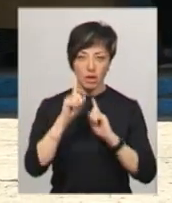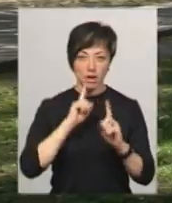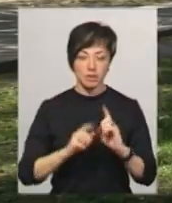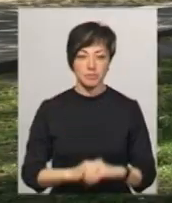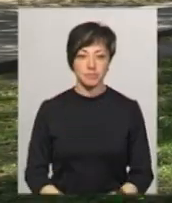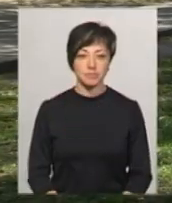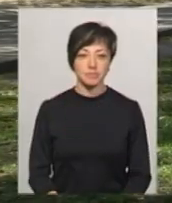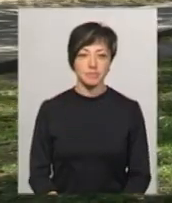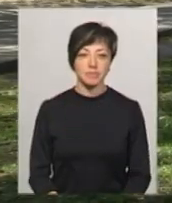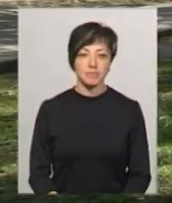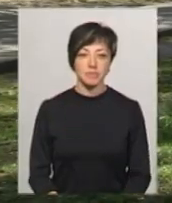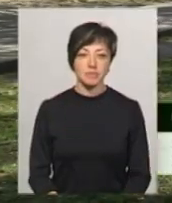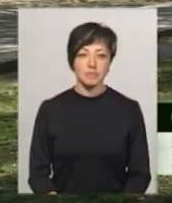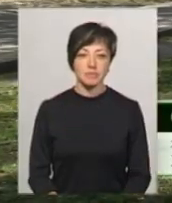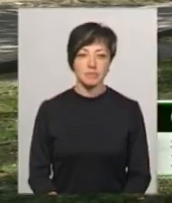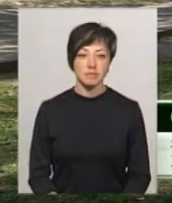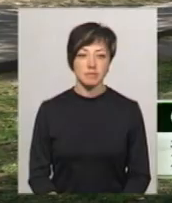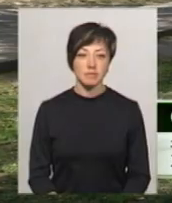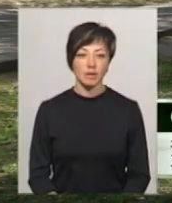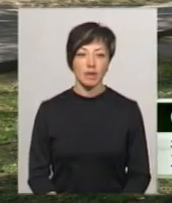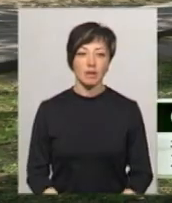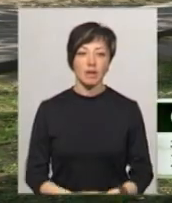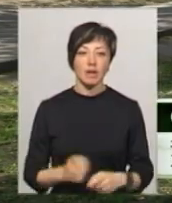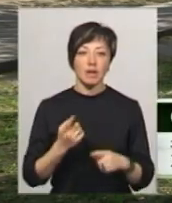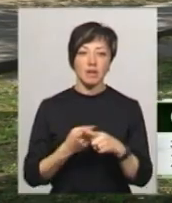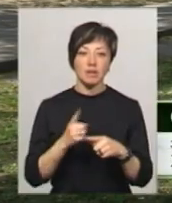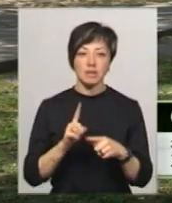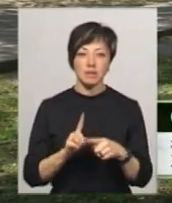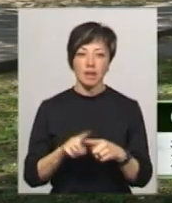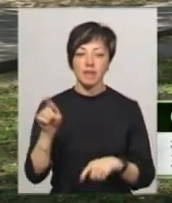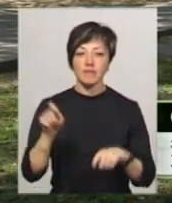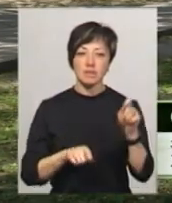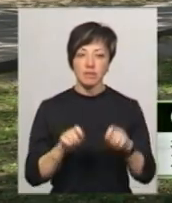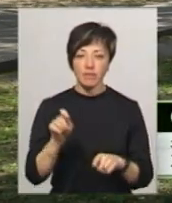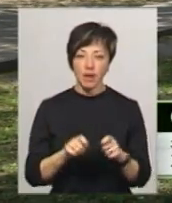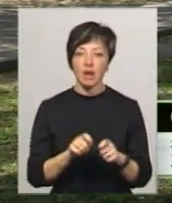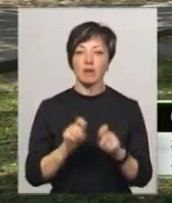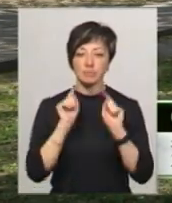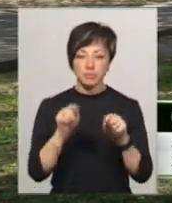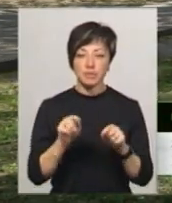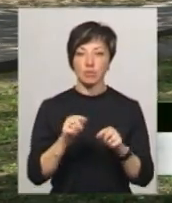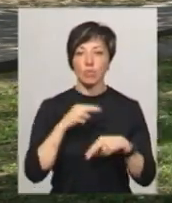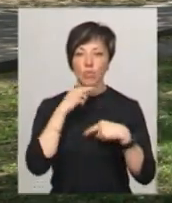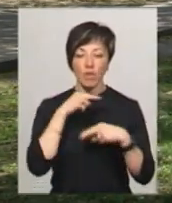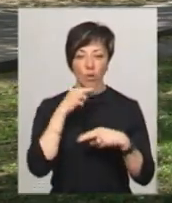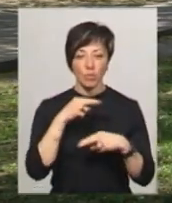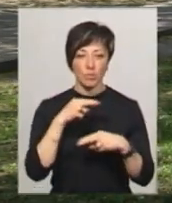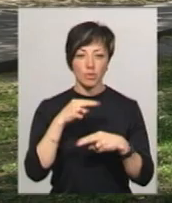Манзій. Фестиваль екологічної творчості «Свіжий вітер» – це фестиваль, який покликаний звернути увагу